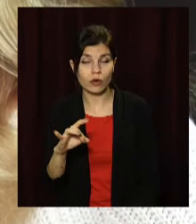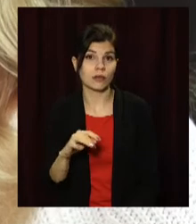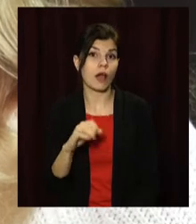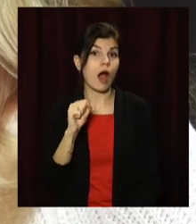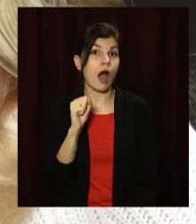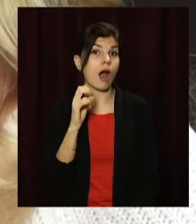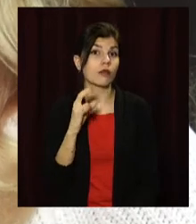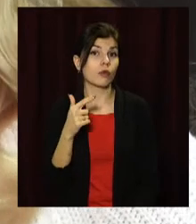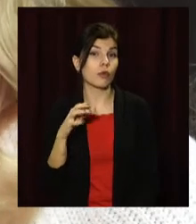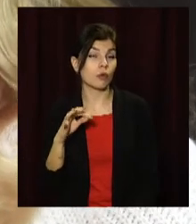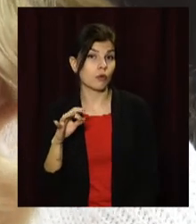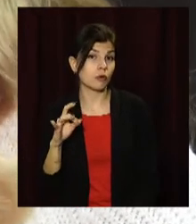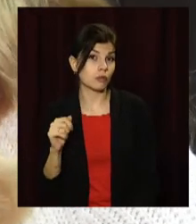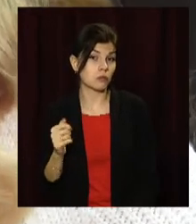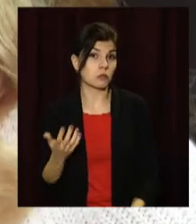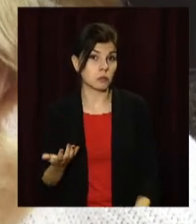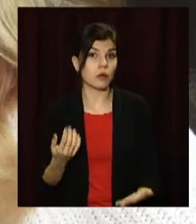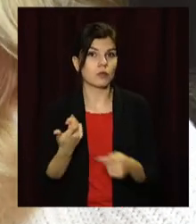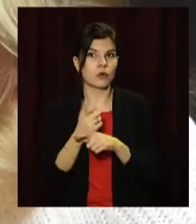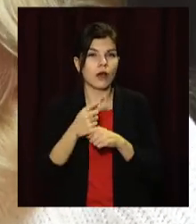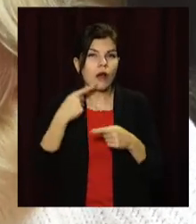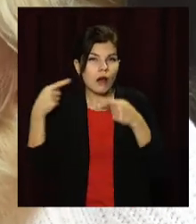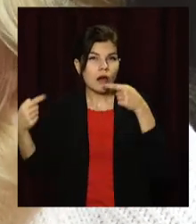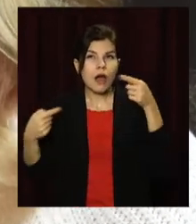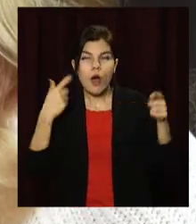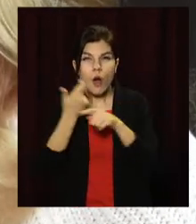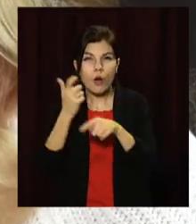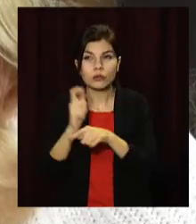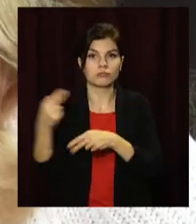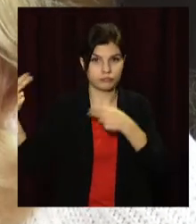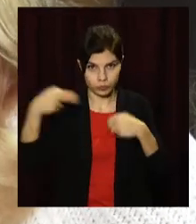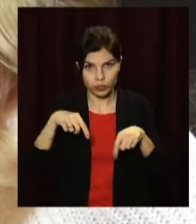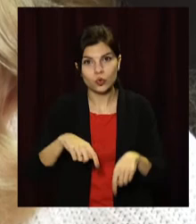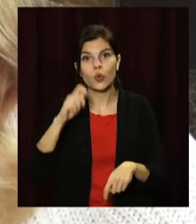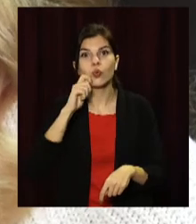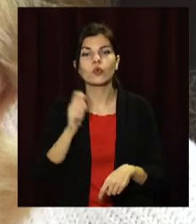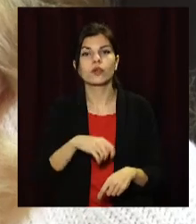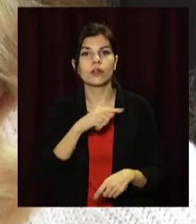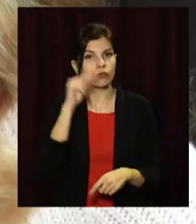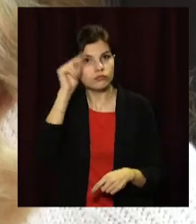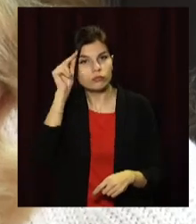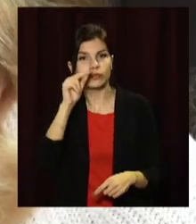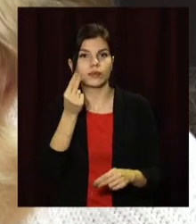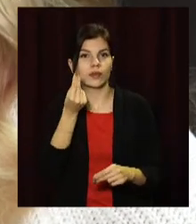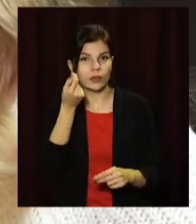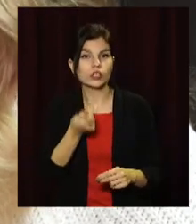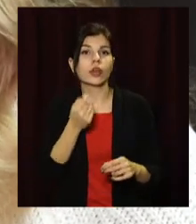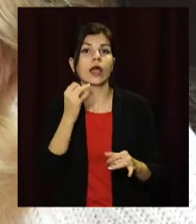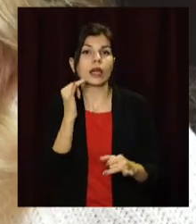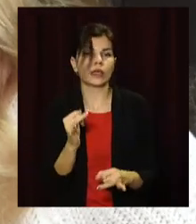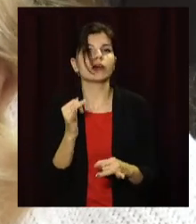Ми стараємося підходити до цього рівня, щоб наші заклади вищої освіти надавали і якісні послуги, і дійсно